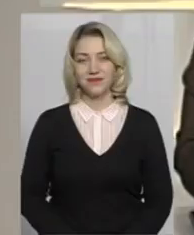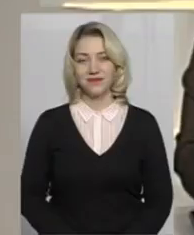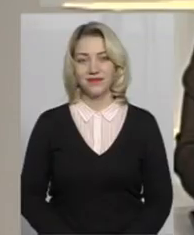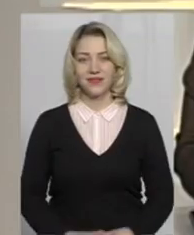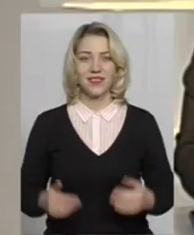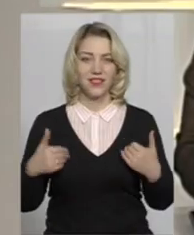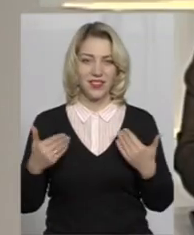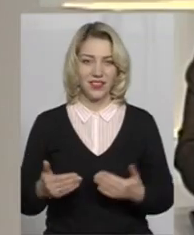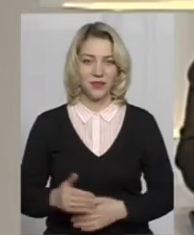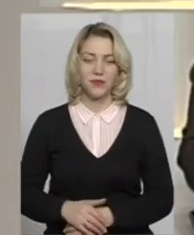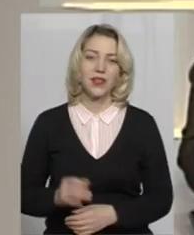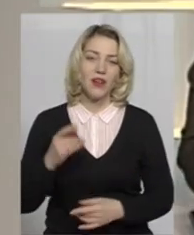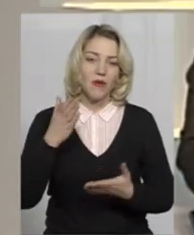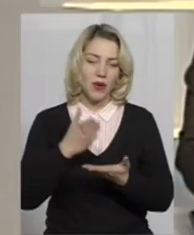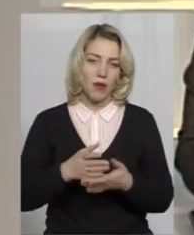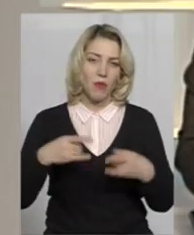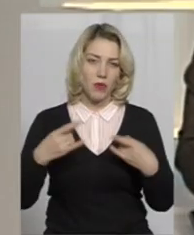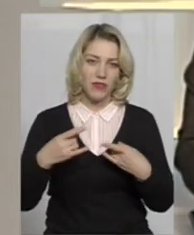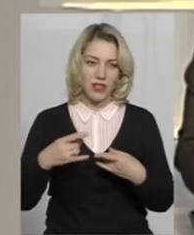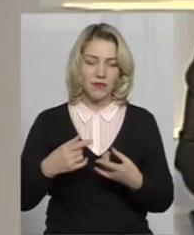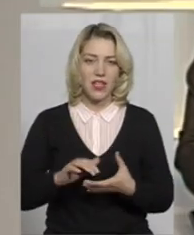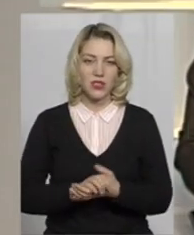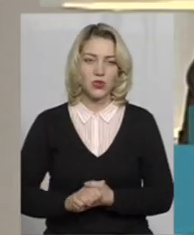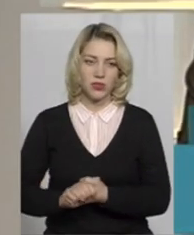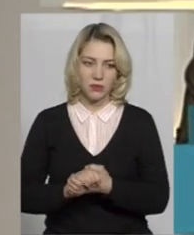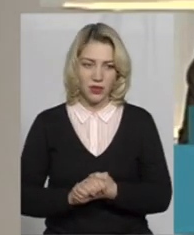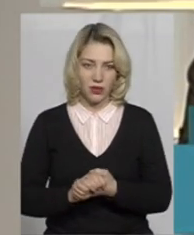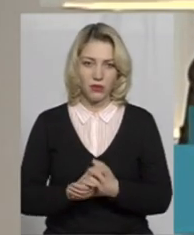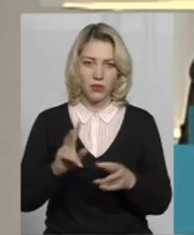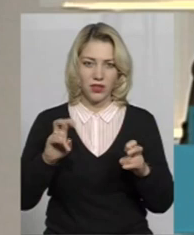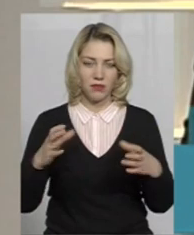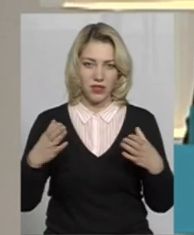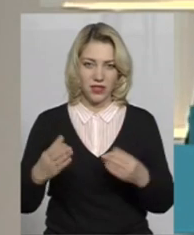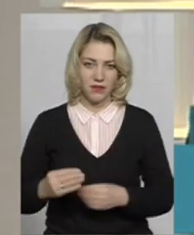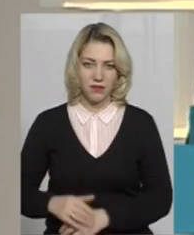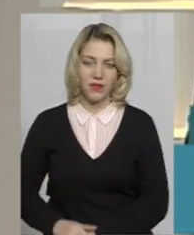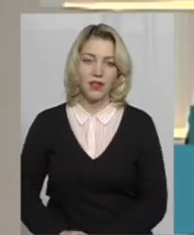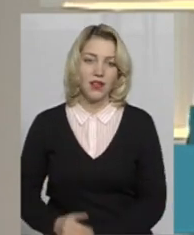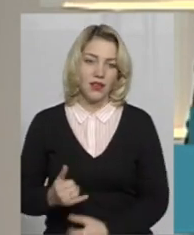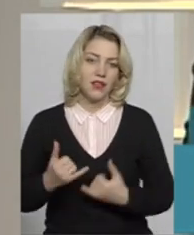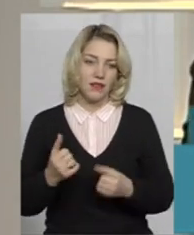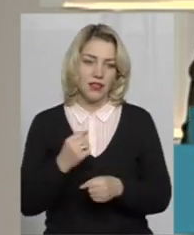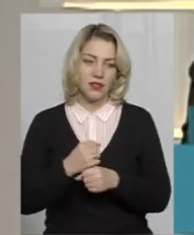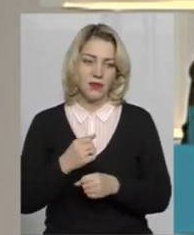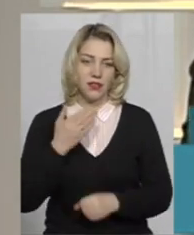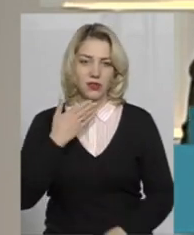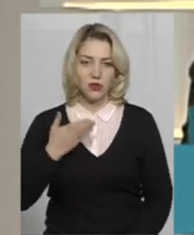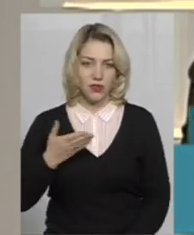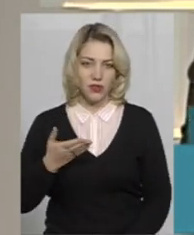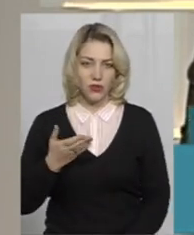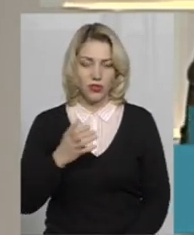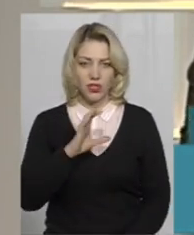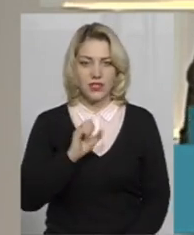Вітаю! У прямому ефірі на Суспільному тема дня. У студії для вас працює